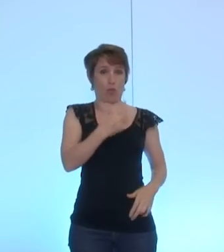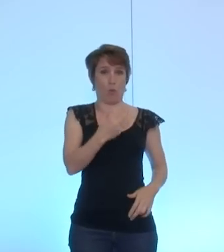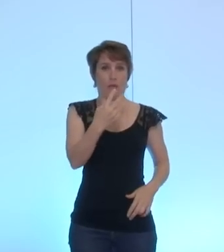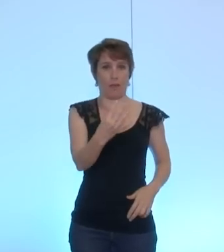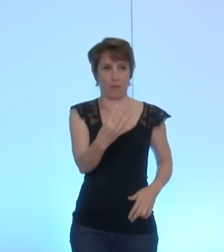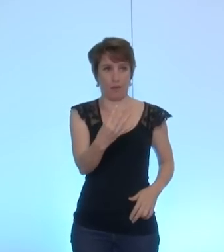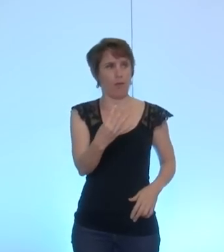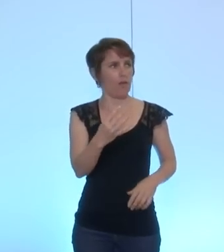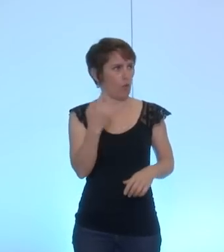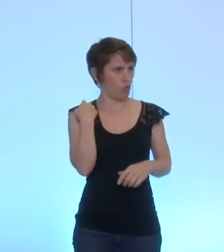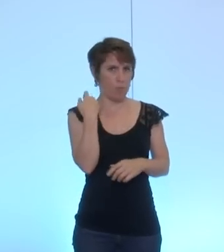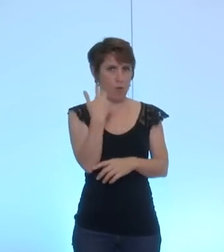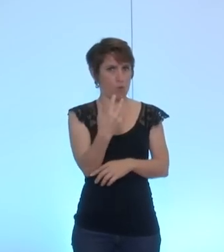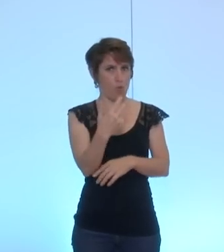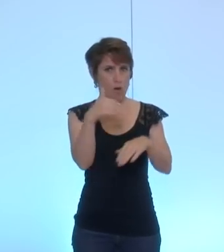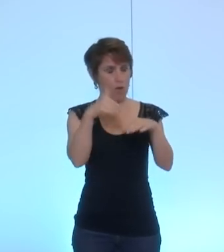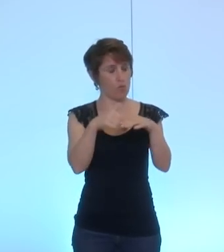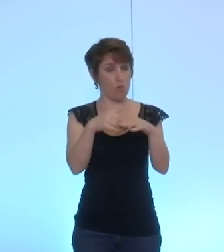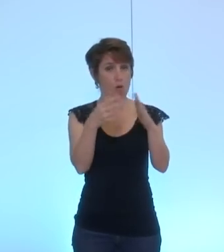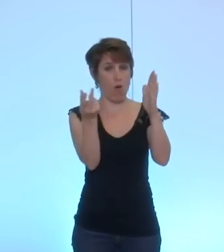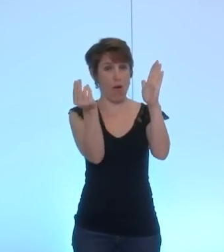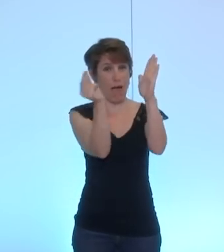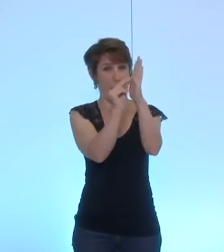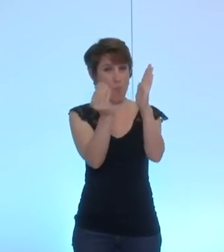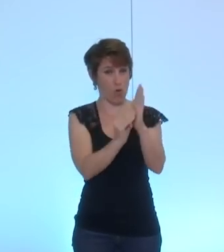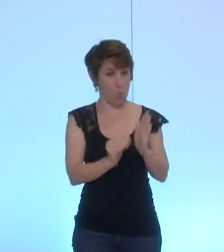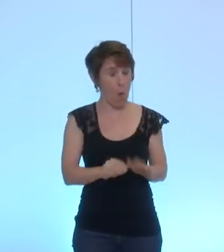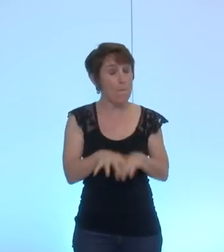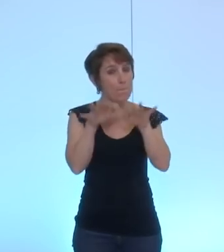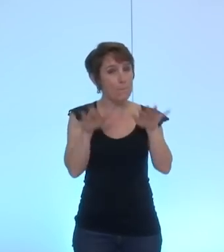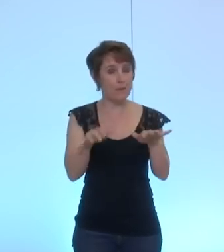3 notamment un nombre élevé d'amendements et donc va prendre un temps certain